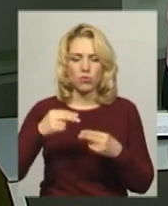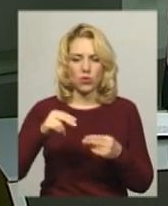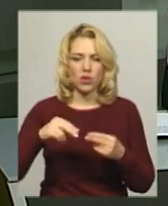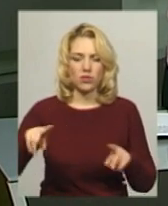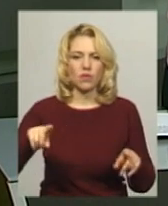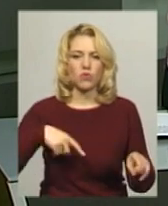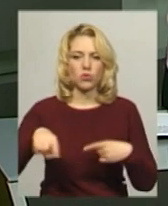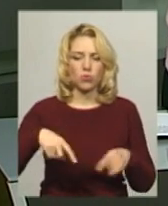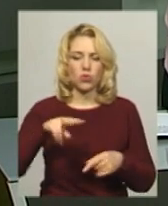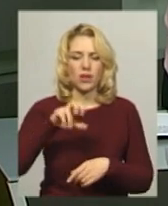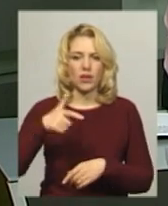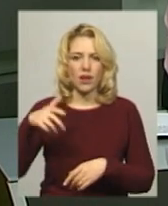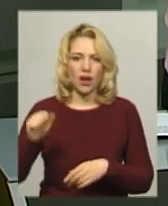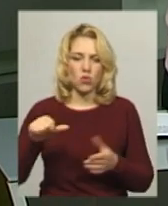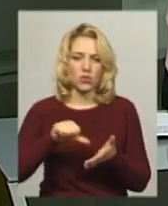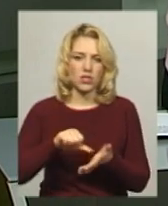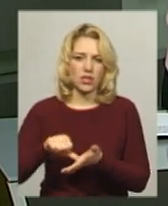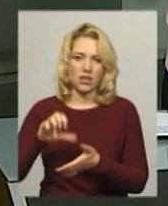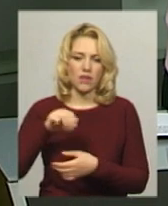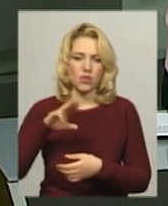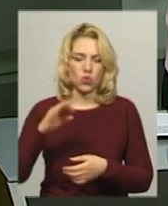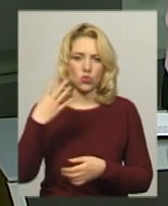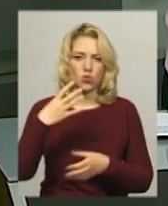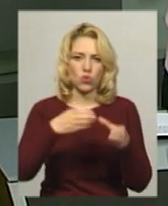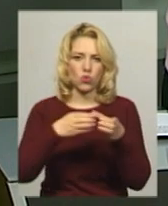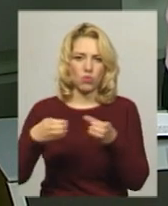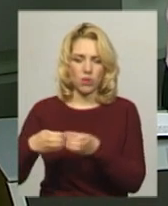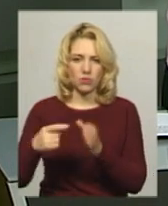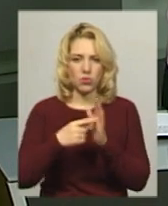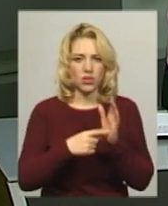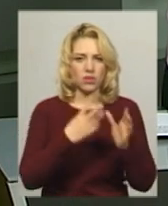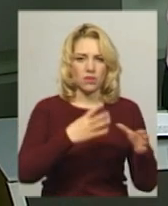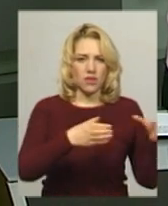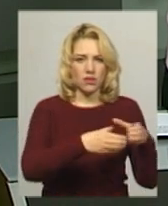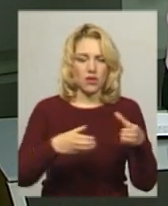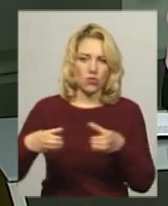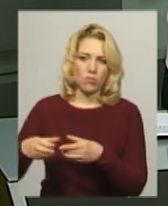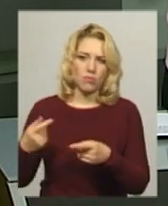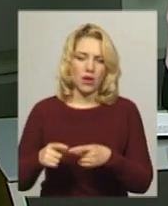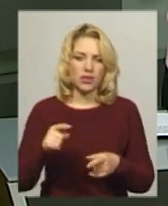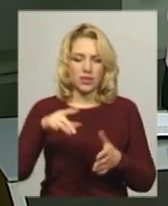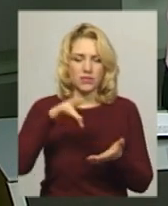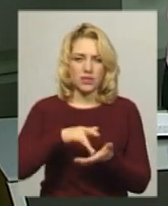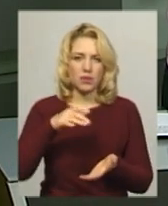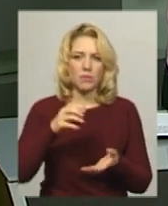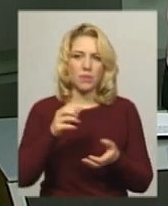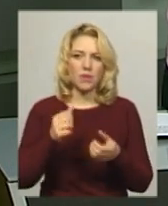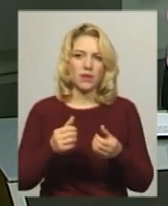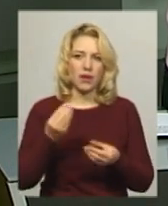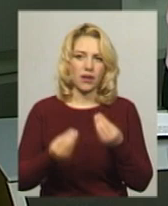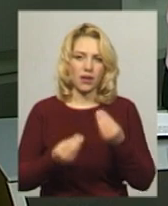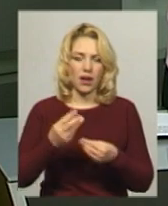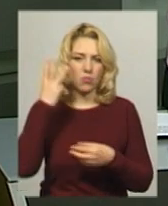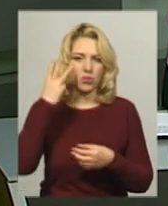учасників АТО, в якій беруть участь 40 команд, поділені на 4 дивізіони. У дивізіоні «Центр» грає команда Хмельницького гарнізону